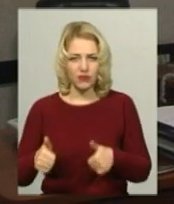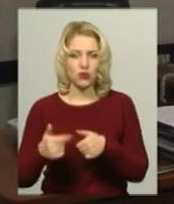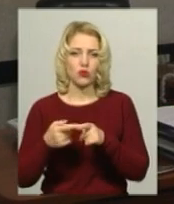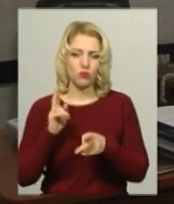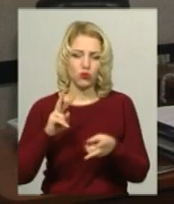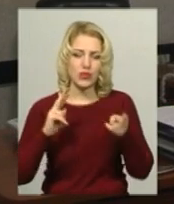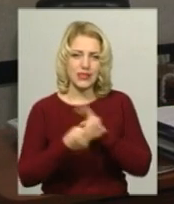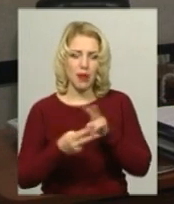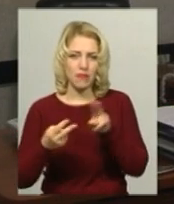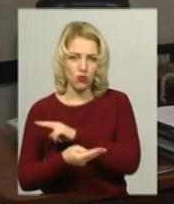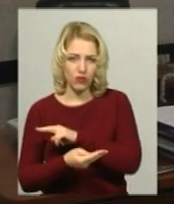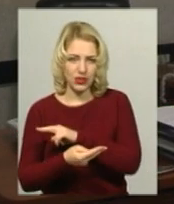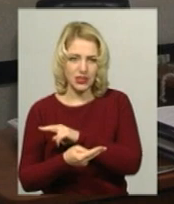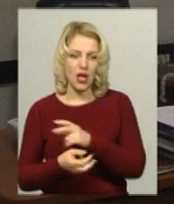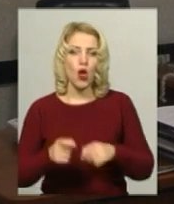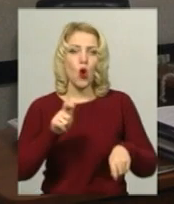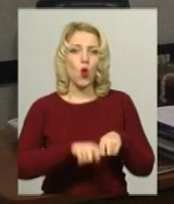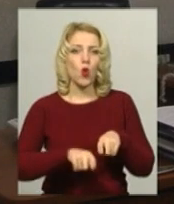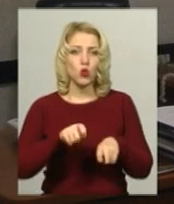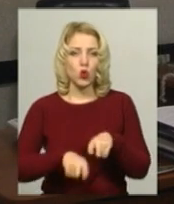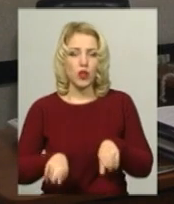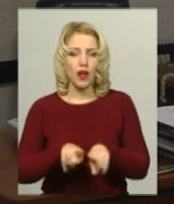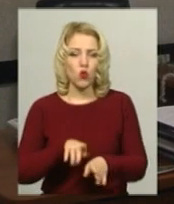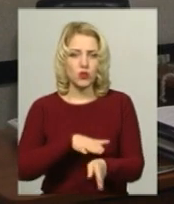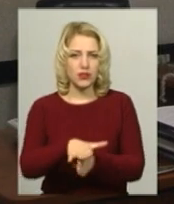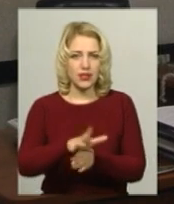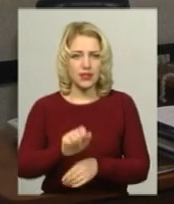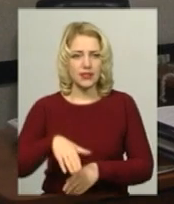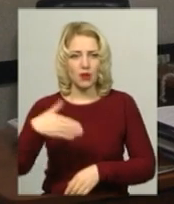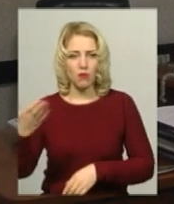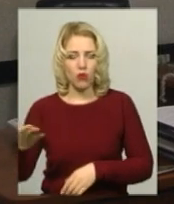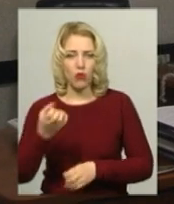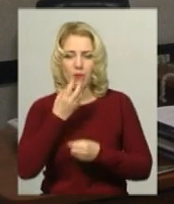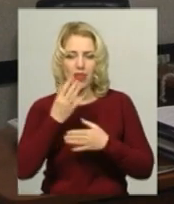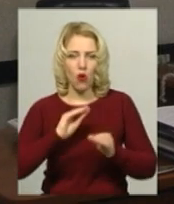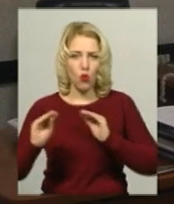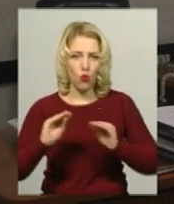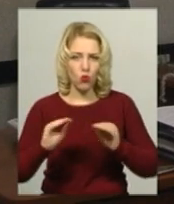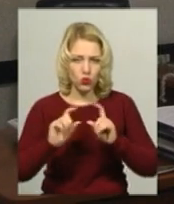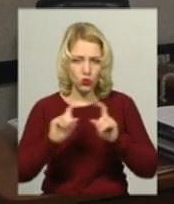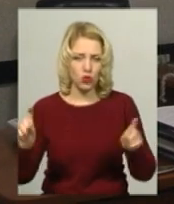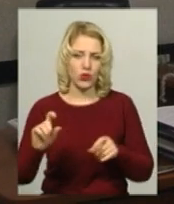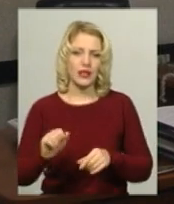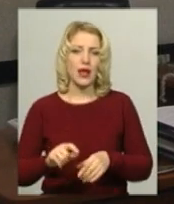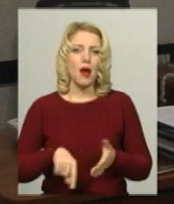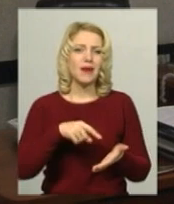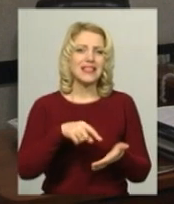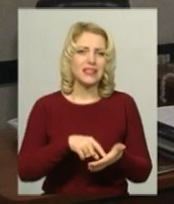замінюватися. Контроль також здійснюється з боку управління благоустрою, з боку муніципальної дружини.